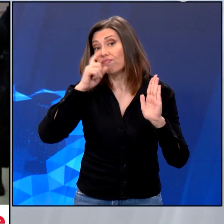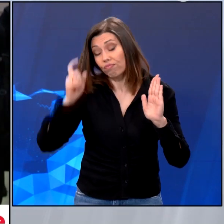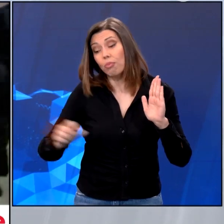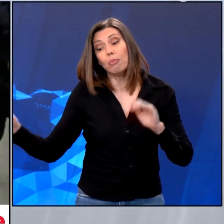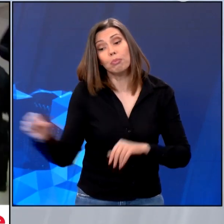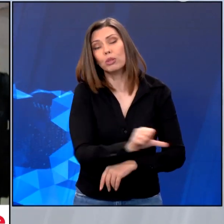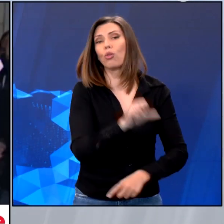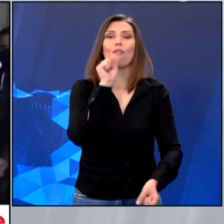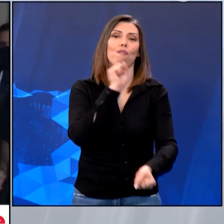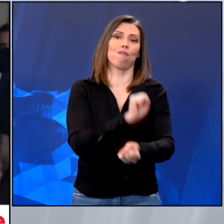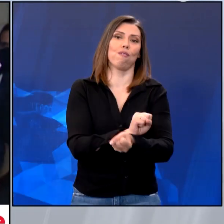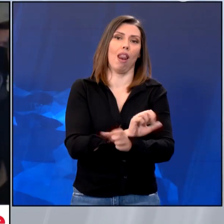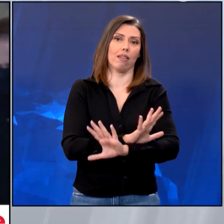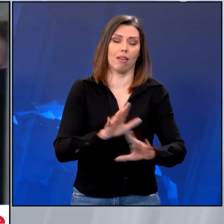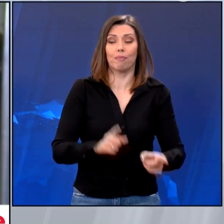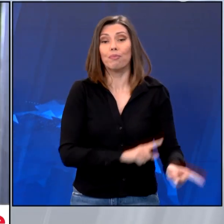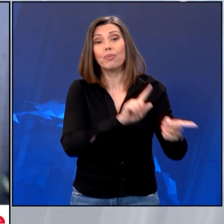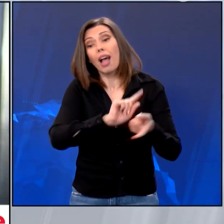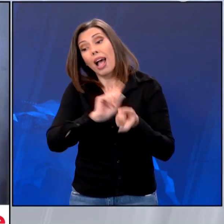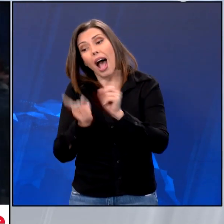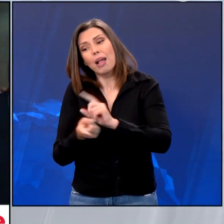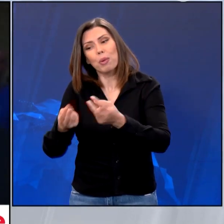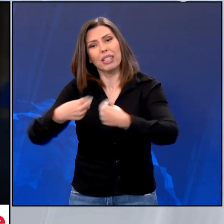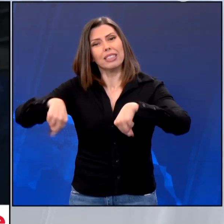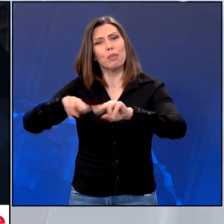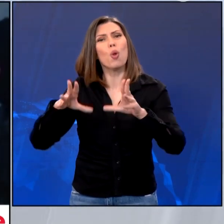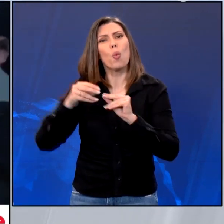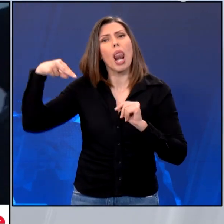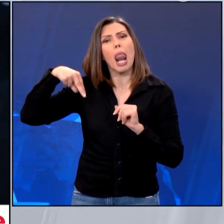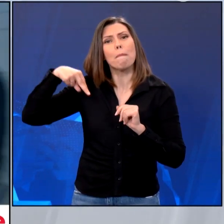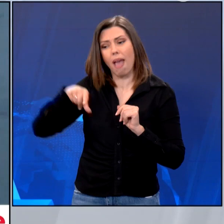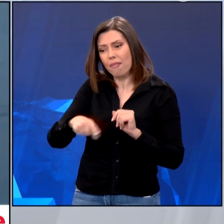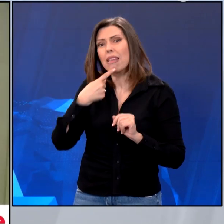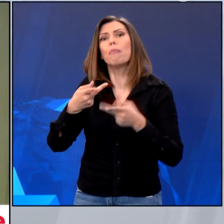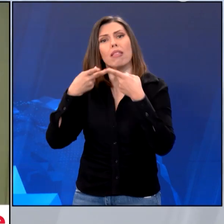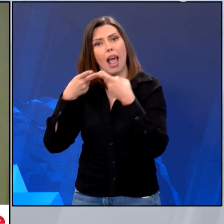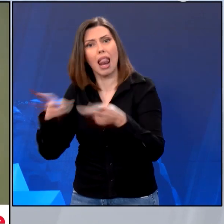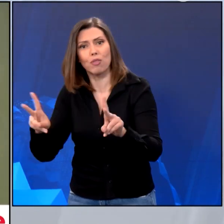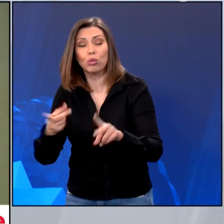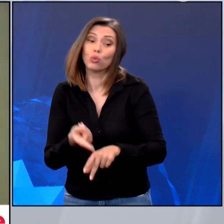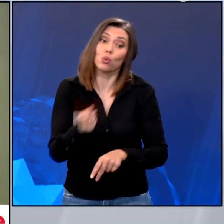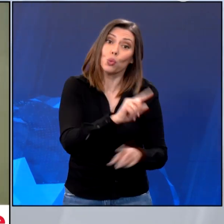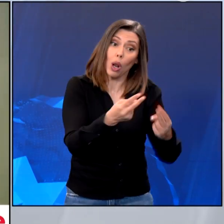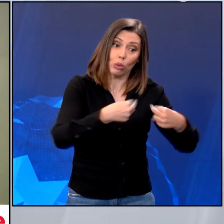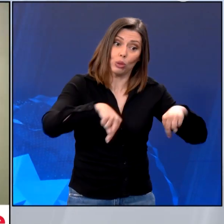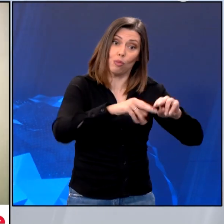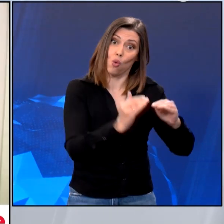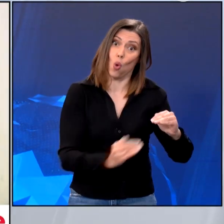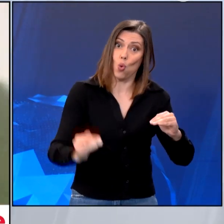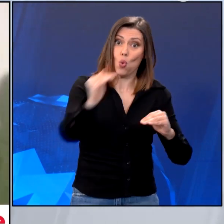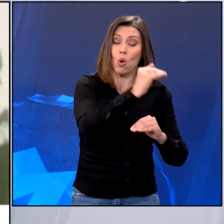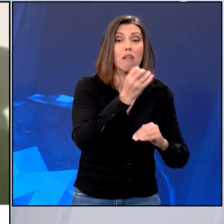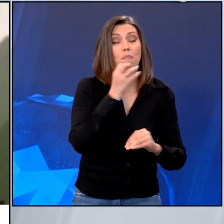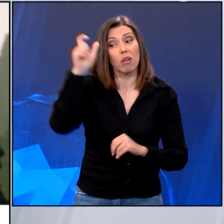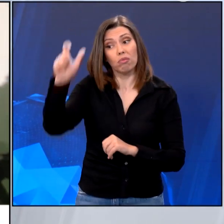πληροφορίες σε αντίθεση με το Συμβούλιο Πλημελιωδικών της Ιλαμίας οι δικαστές του Συμβουλίου Εφετών κατέληξαν ότι ο Νίκος Μιχαλολιάκος δεν έχει